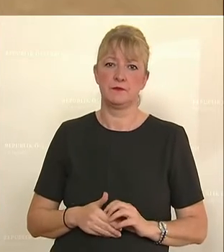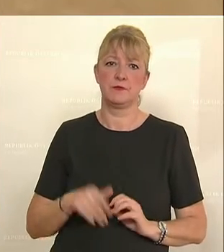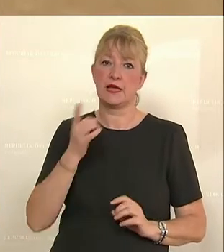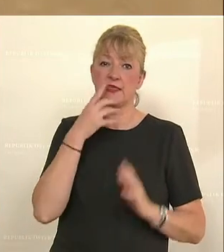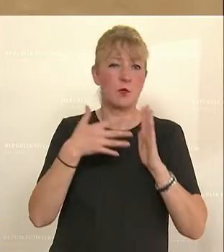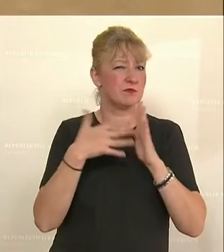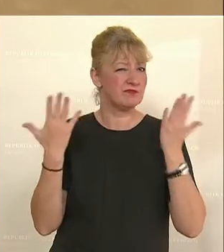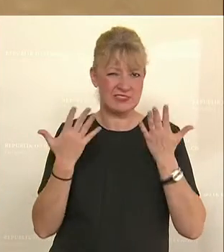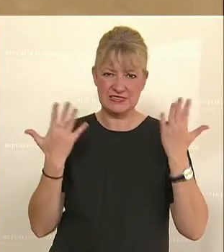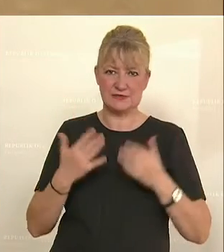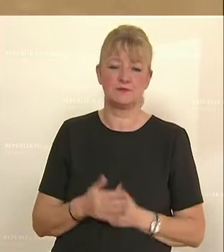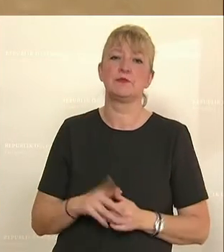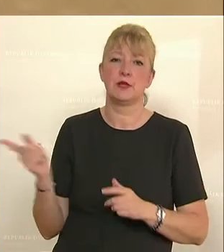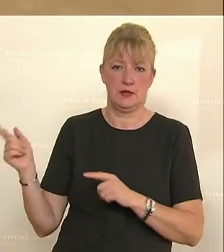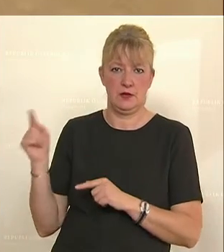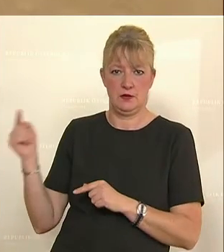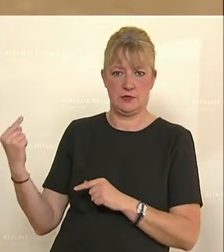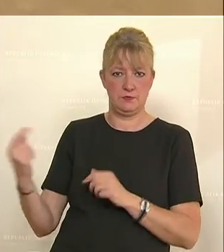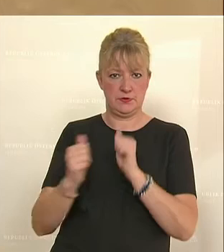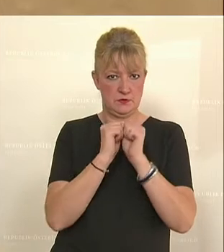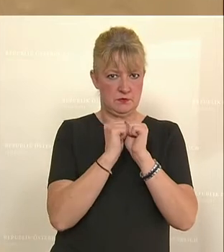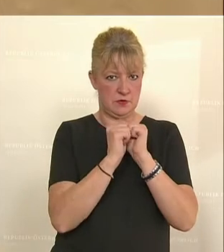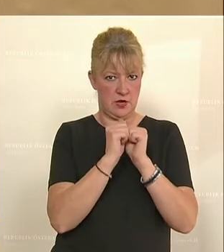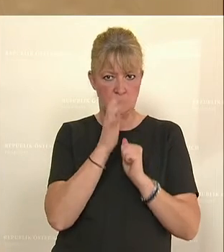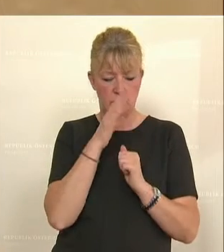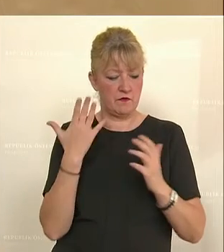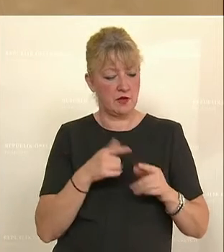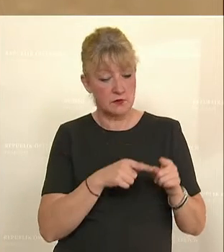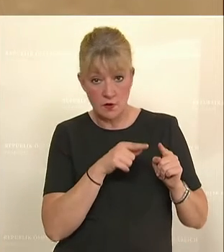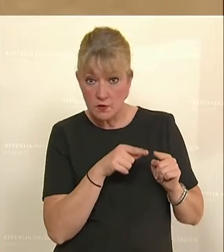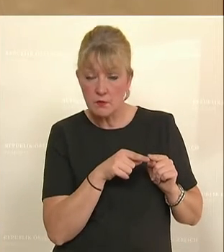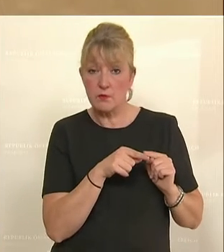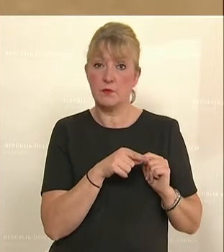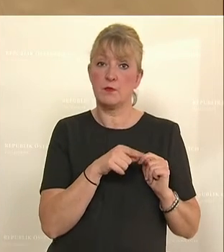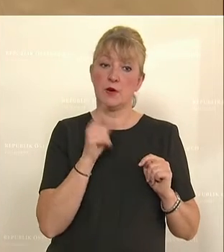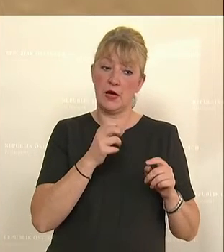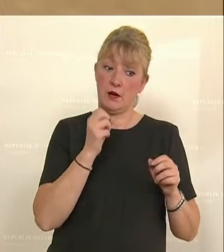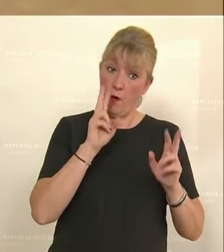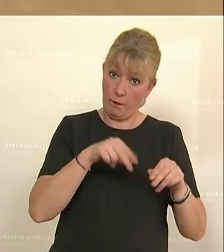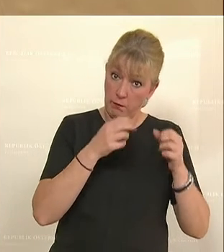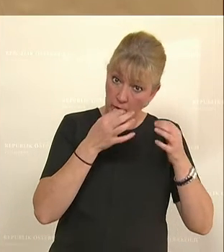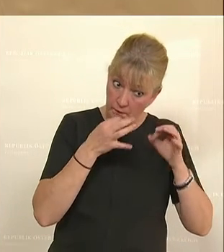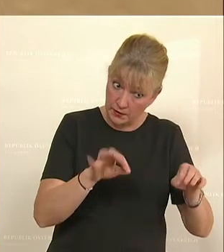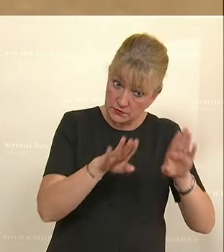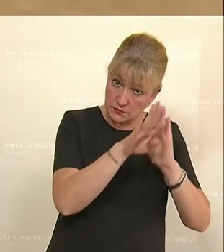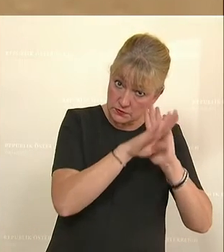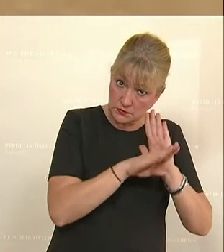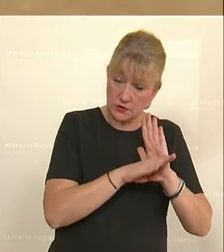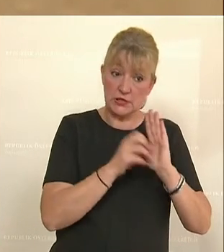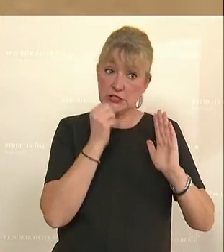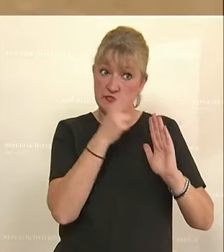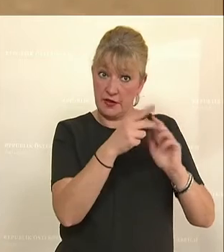geprüft? Der Rechnungshof überprüft die Rechtmäßigkeit, Zweckmäßigkeit und vor allem auch die